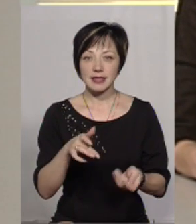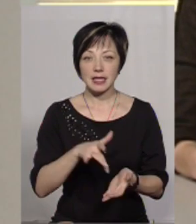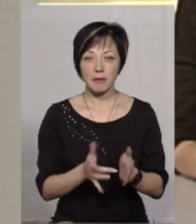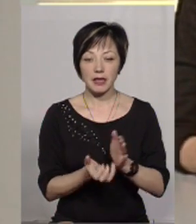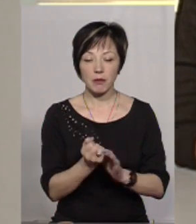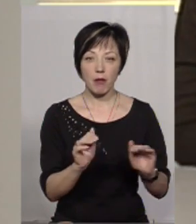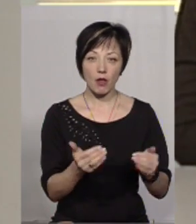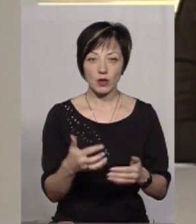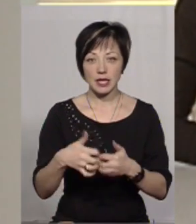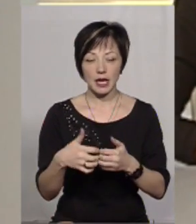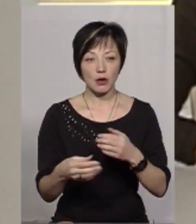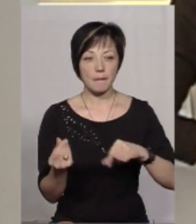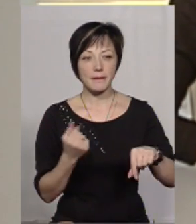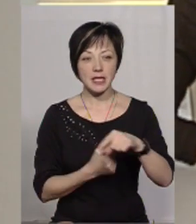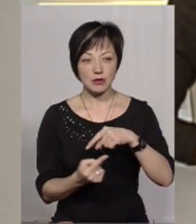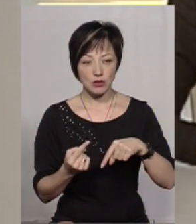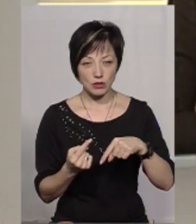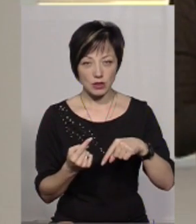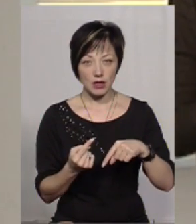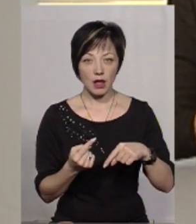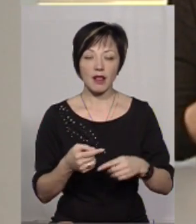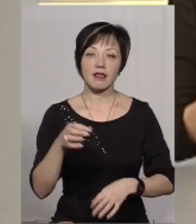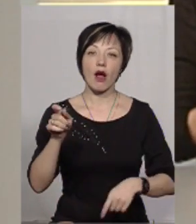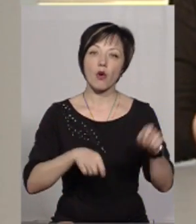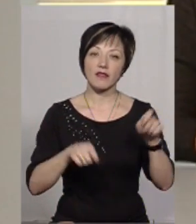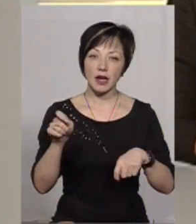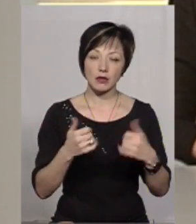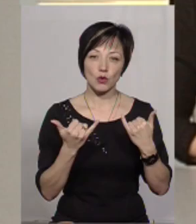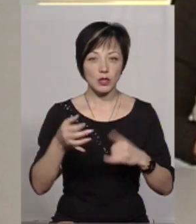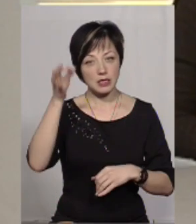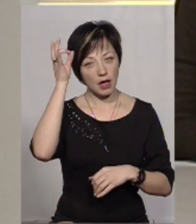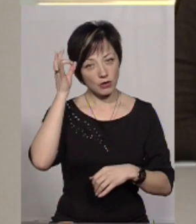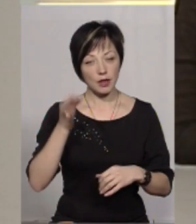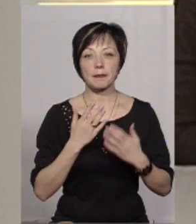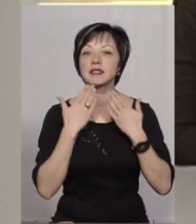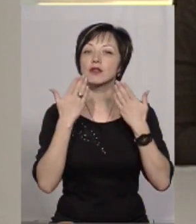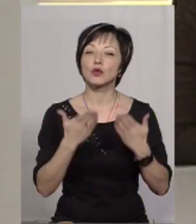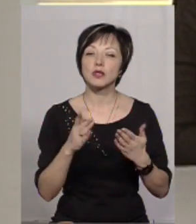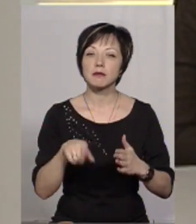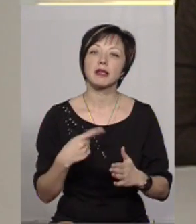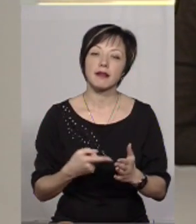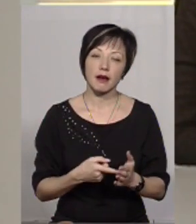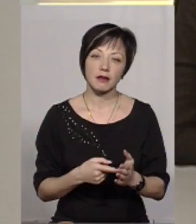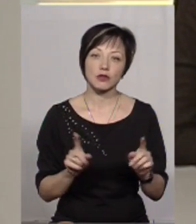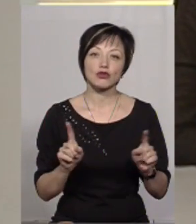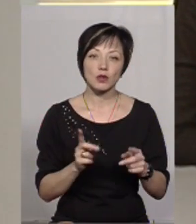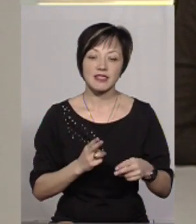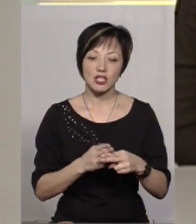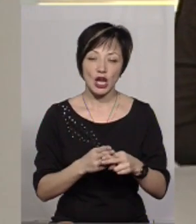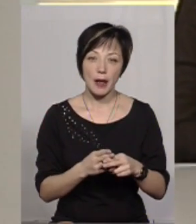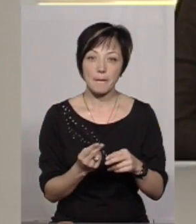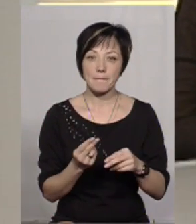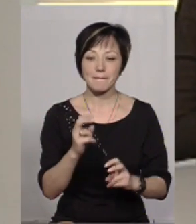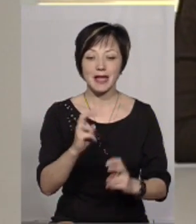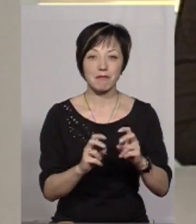підтримки малого і середнього бізнесу Олега Демчука. На конференції, про яку сьогодні згадувалось, ми звернулися із питанням, що заважає